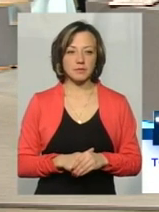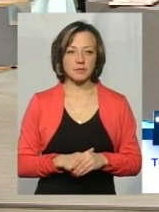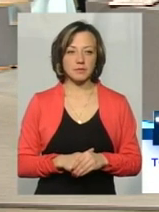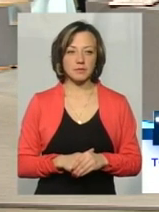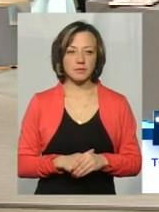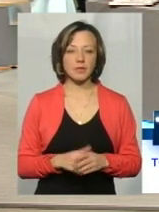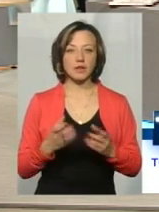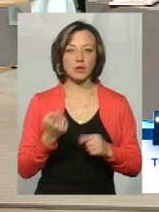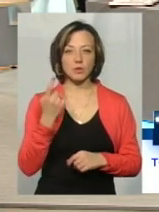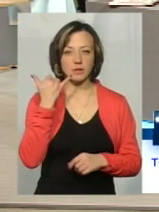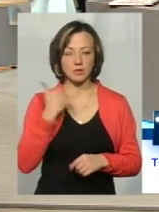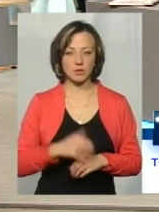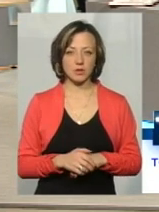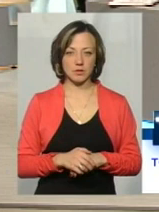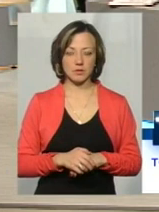Є ще один дзвіночок. Доброго вечора.